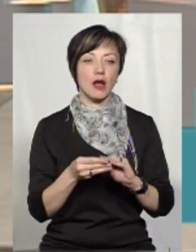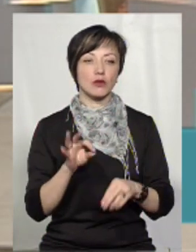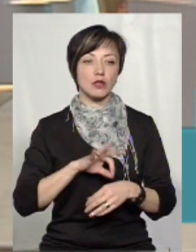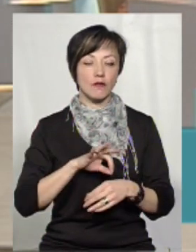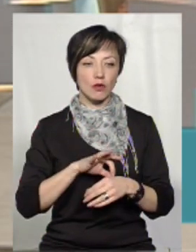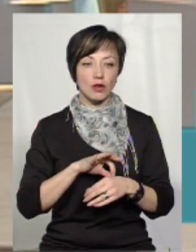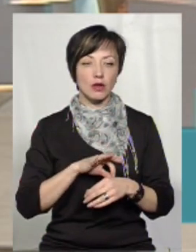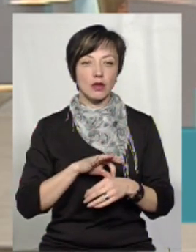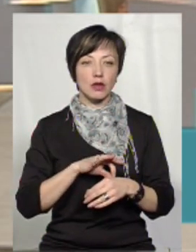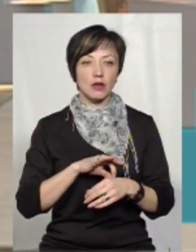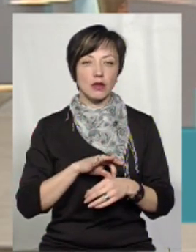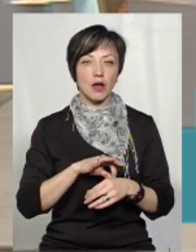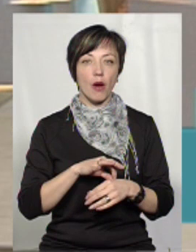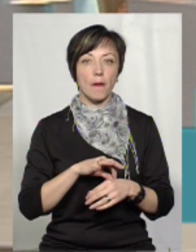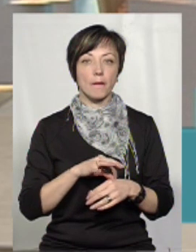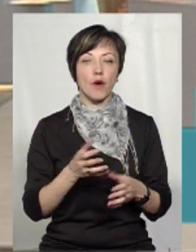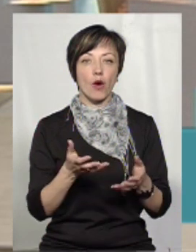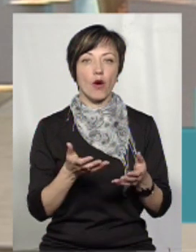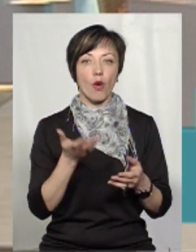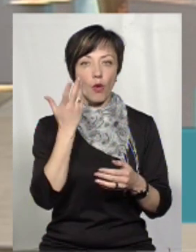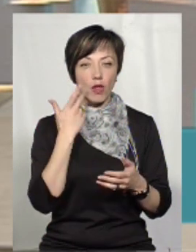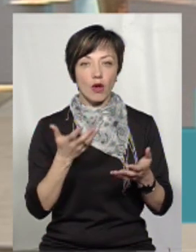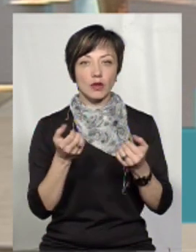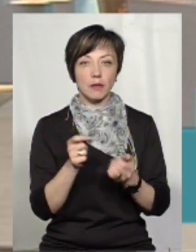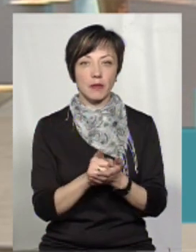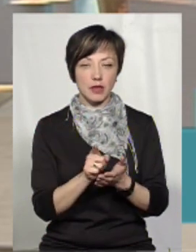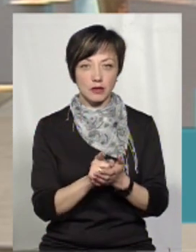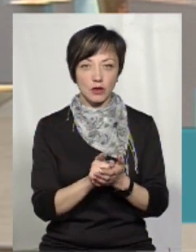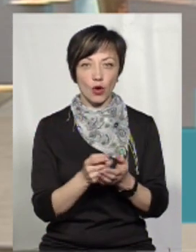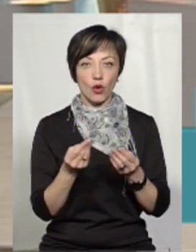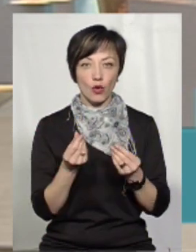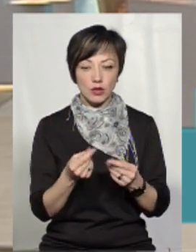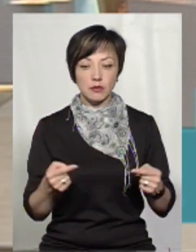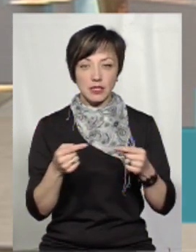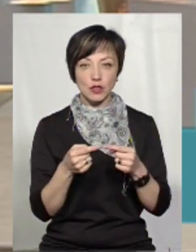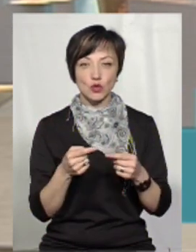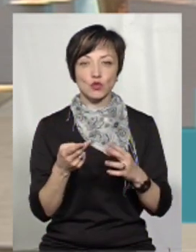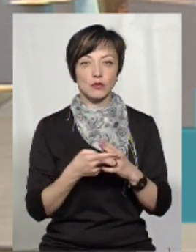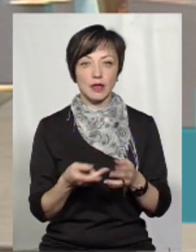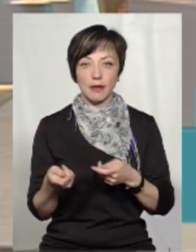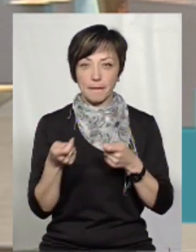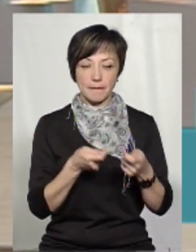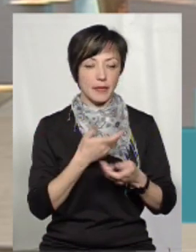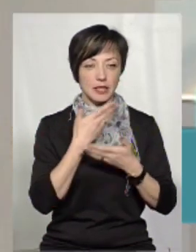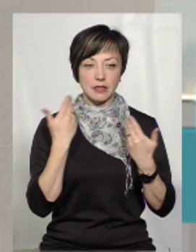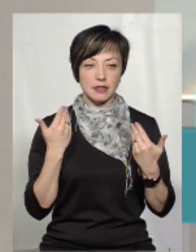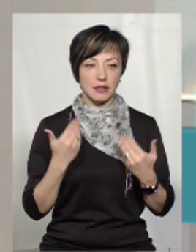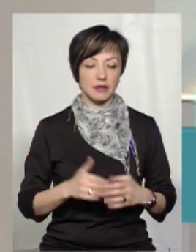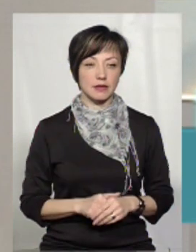захворювання. При отриманні пенсії нам гроші, які призначені на субсидії, не принесли.